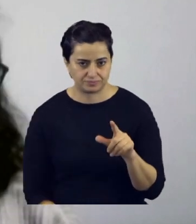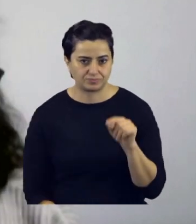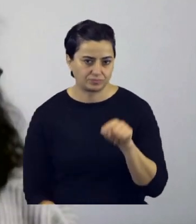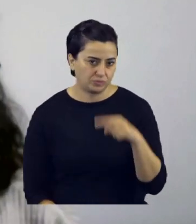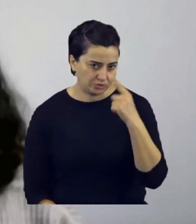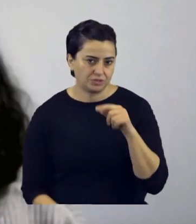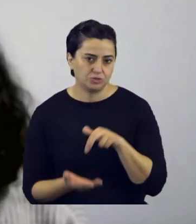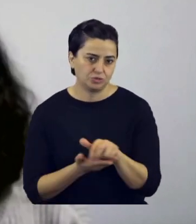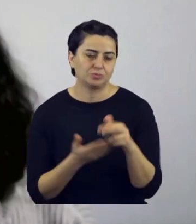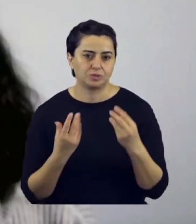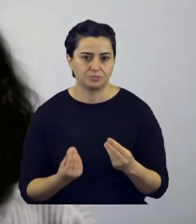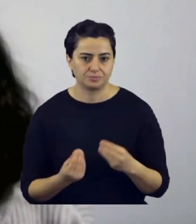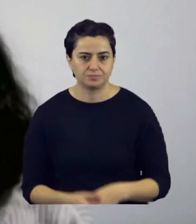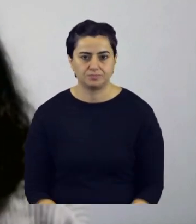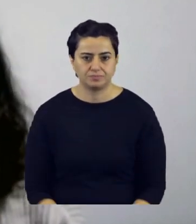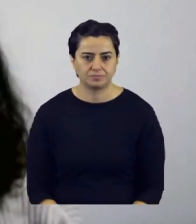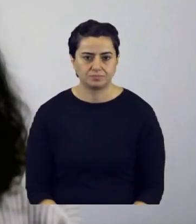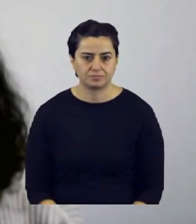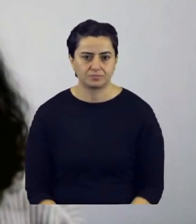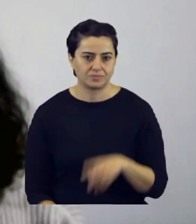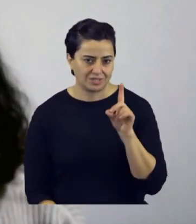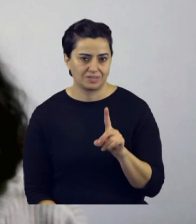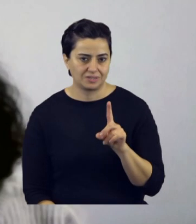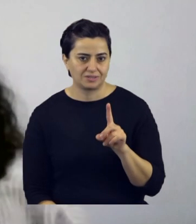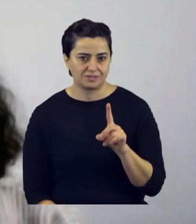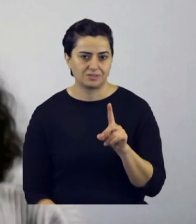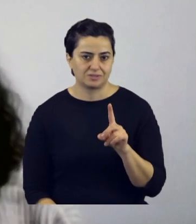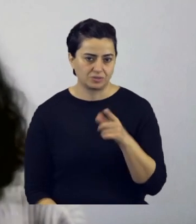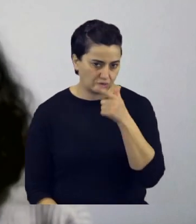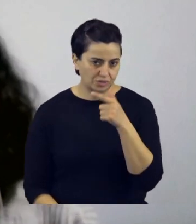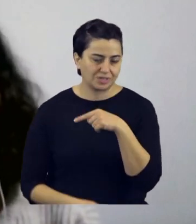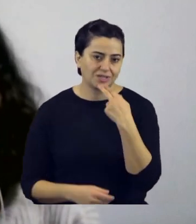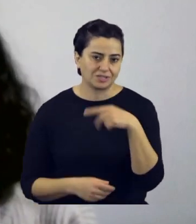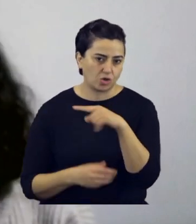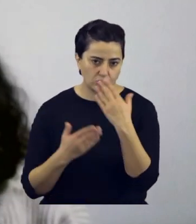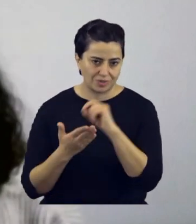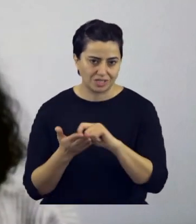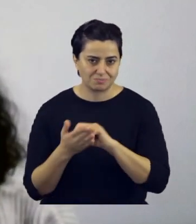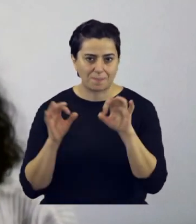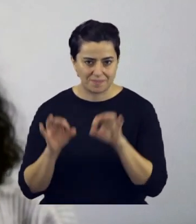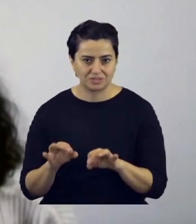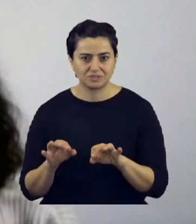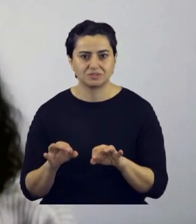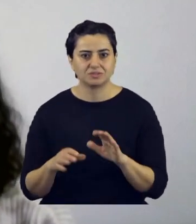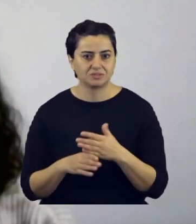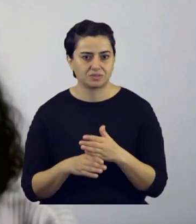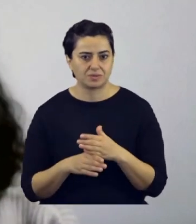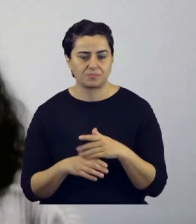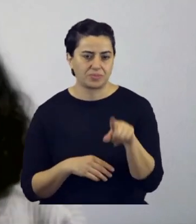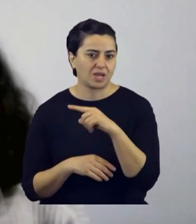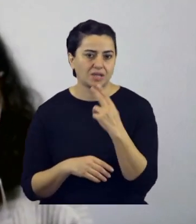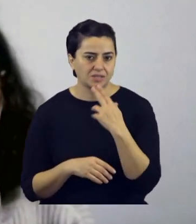Ve bu şekilde ilerledim. Dediğim gibi ilk önce köyümüzdeki kadınlara okuma yazma öğreterek başladım. Çünkü